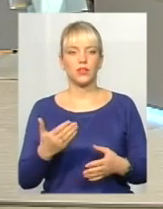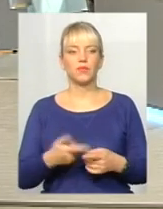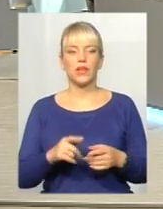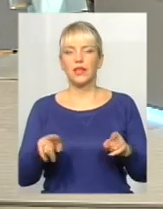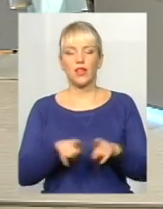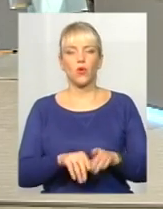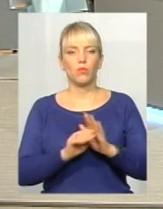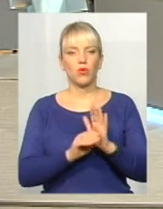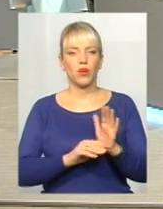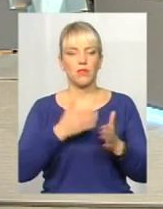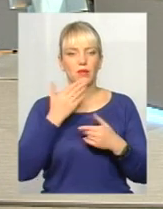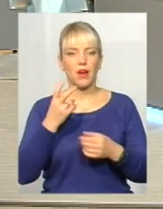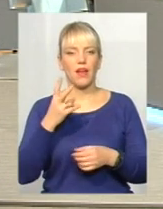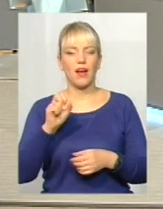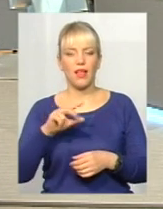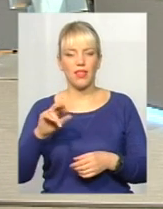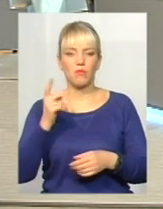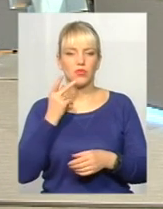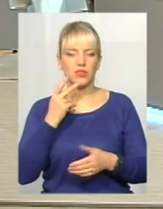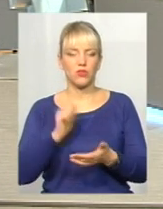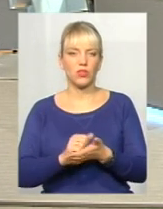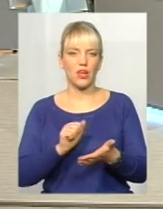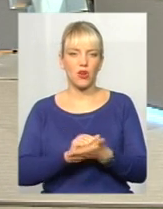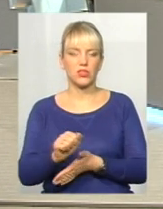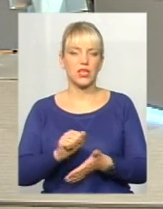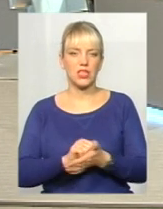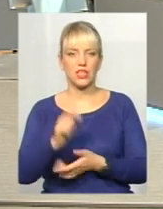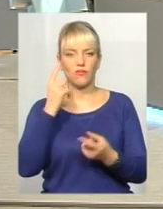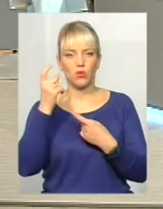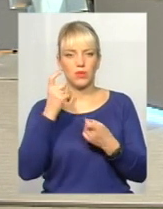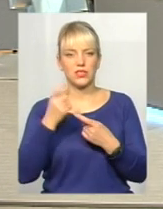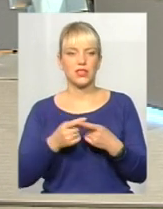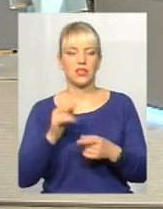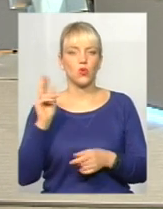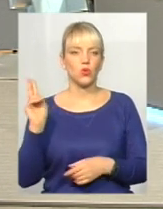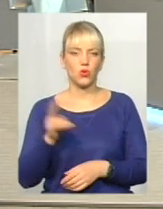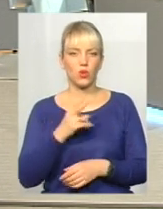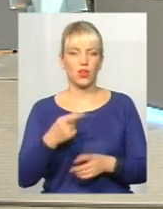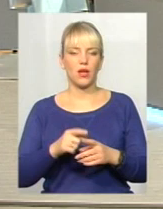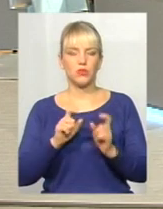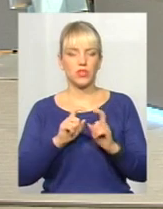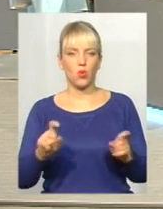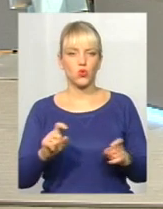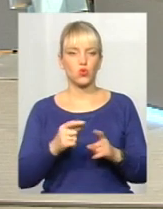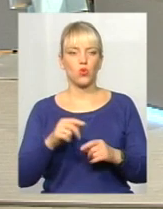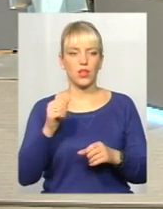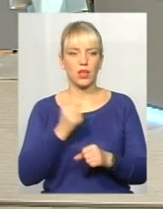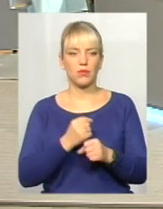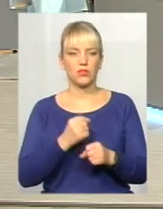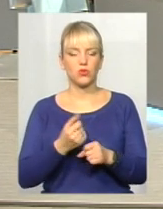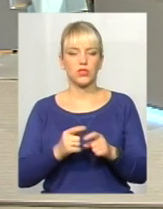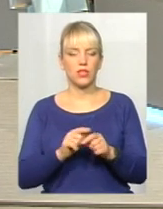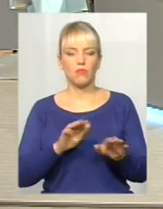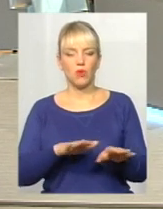немає, але постійно роздруковки є, листівки інформаційні, де ми в тролейбусах розвішуємо, школах, коли працюють оці мобільні